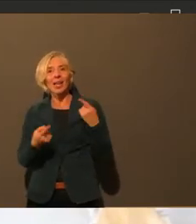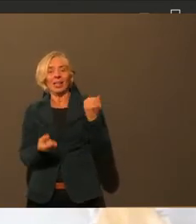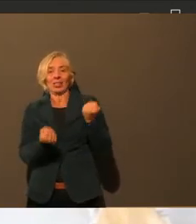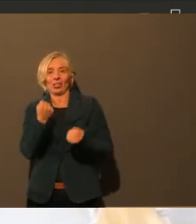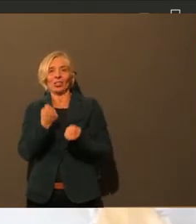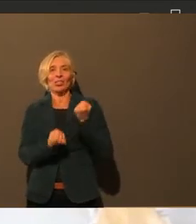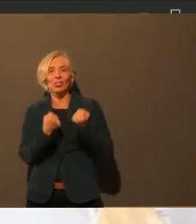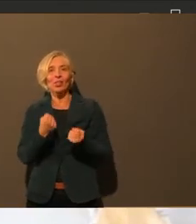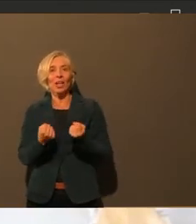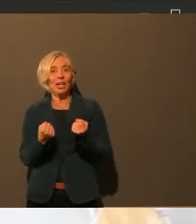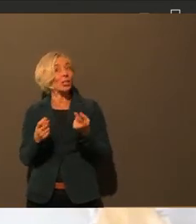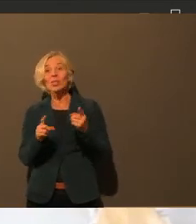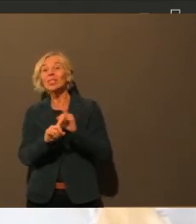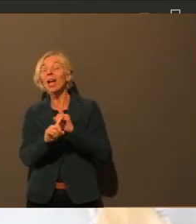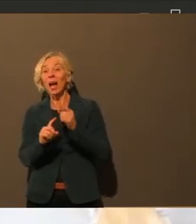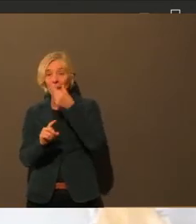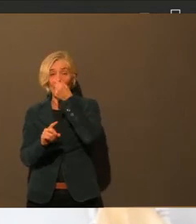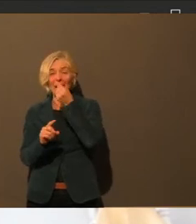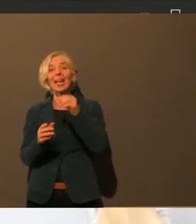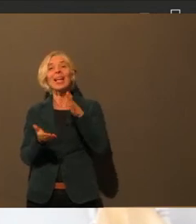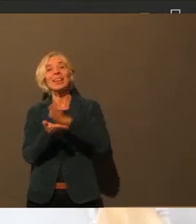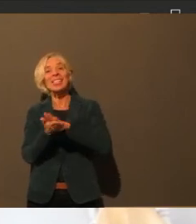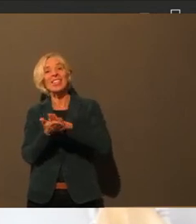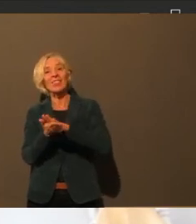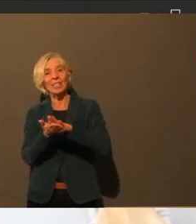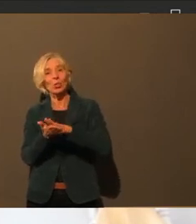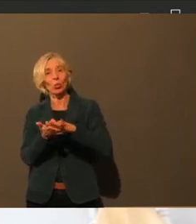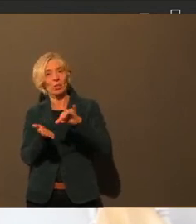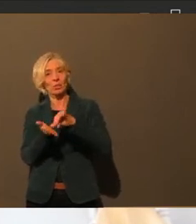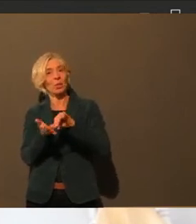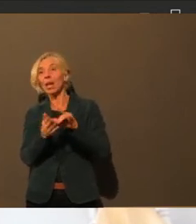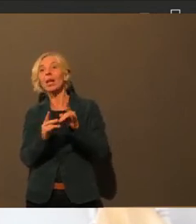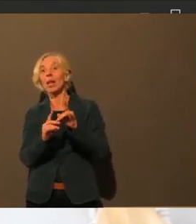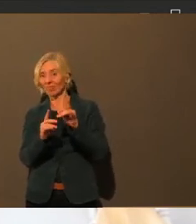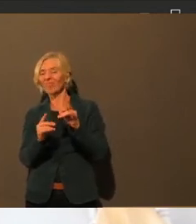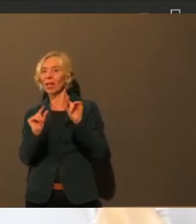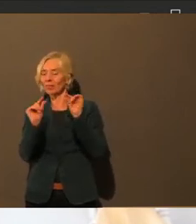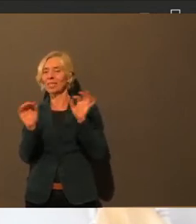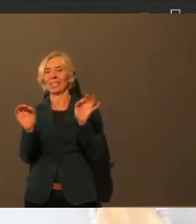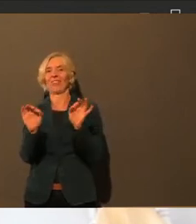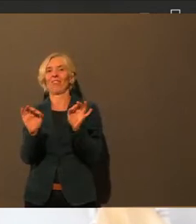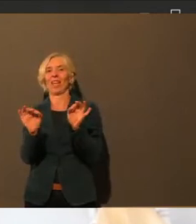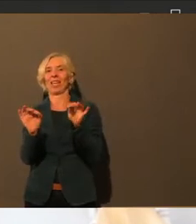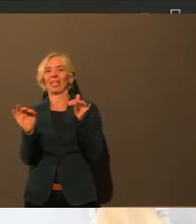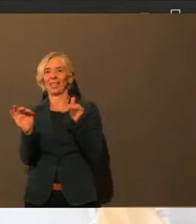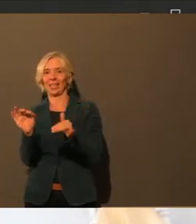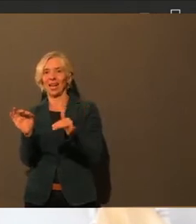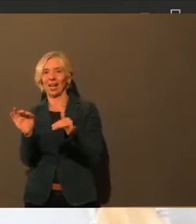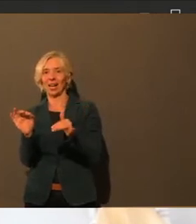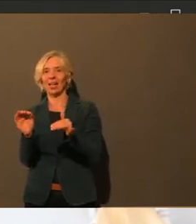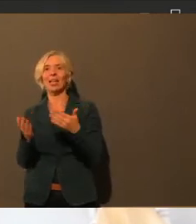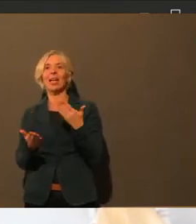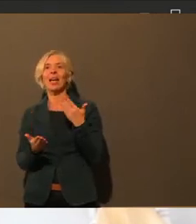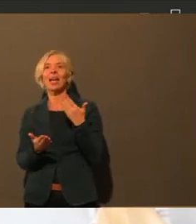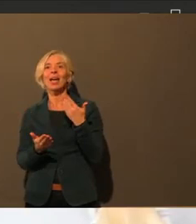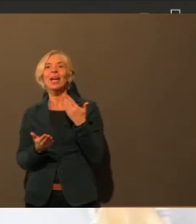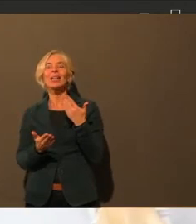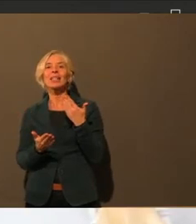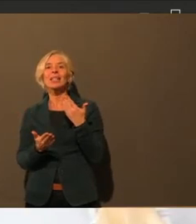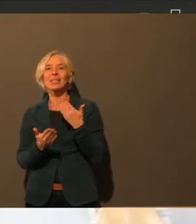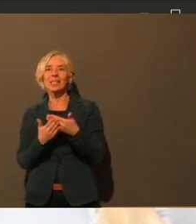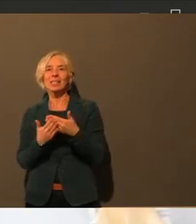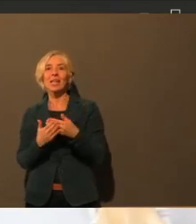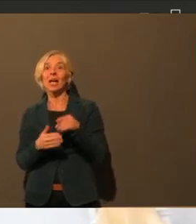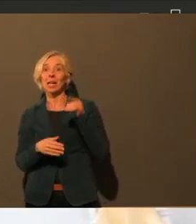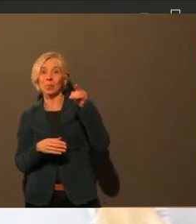ungefährlich sind diese Desinfektionsmittel ehrlich gesagt nicht. Und wir haben da auch vom KUVB ganz